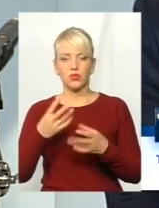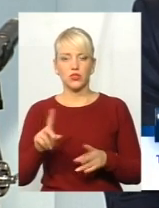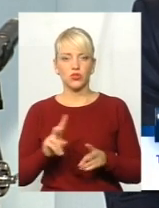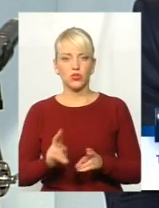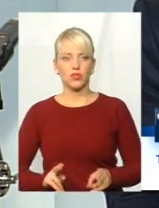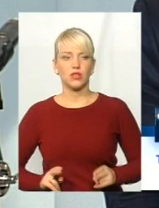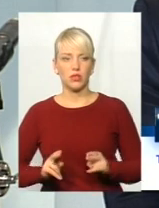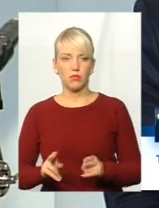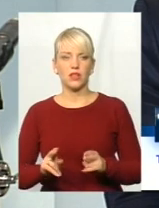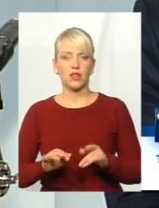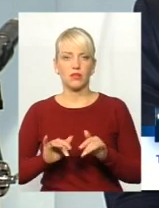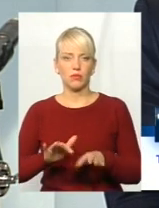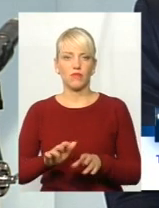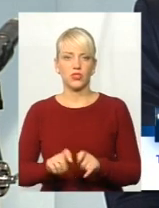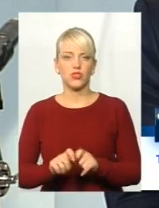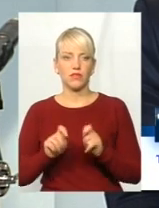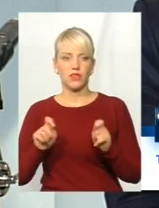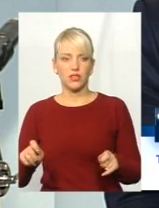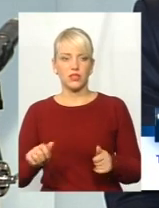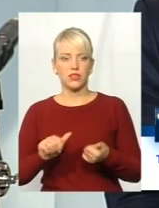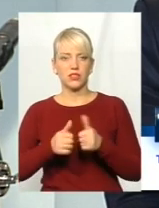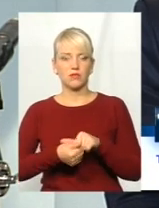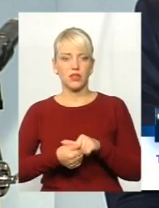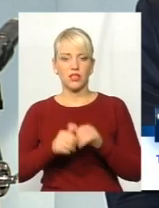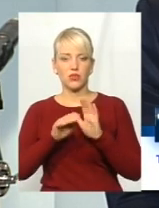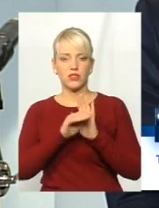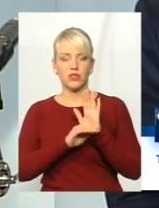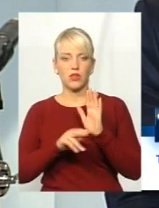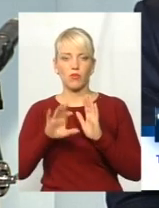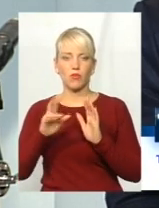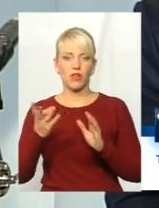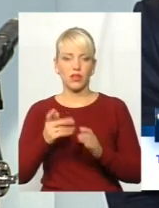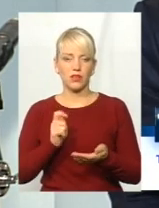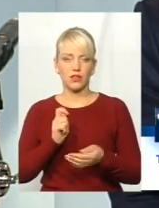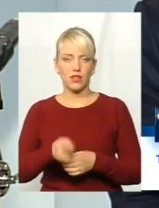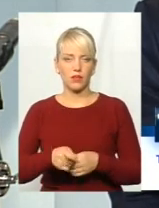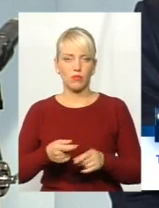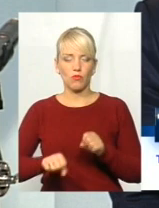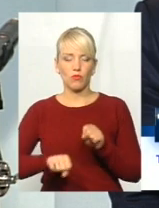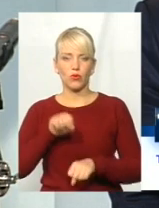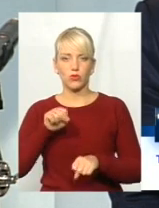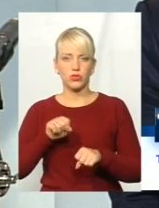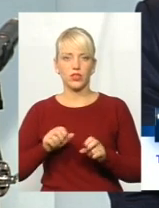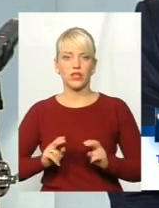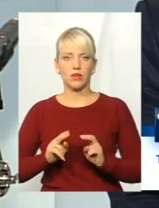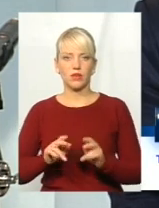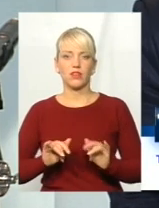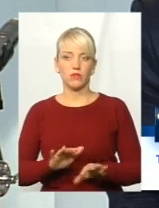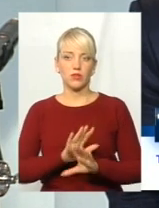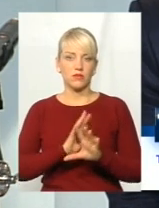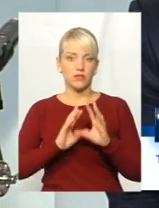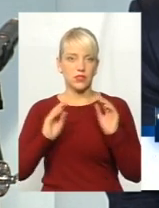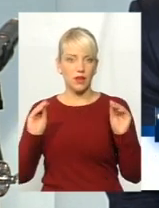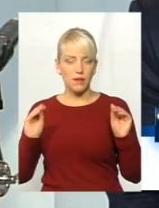провадження відкрито, змінили там статтю, по якій інкримінується, чи порушене кримінальне провадження, і все. На цьому все.